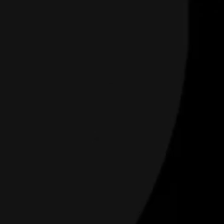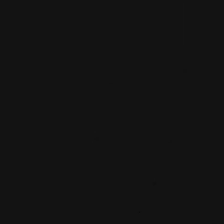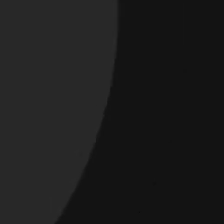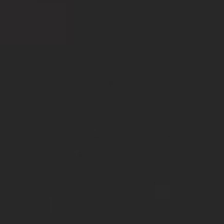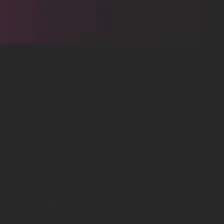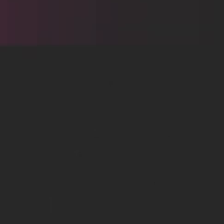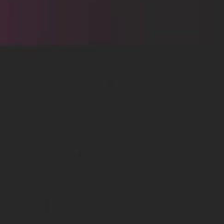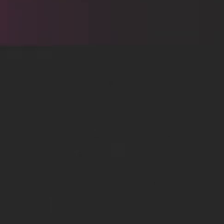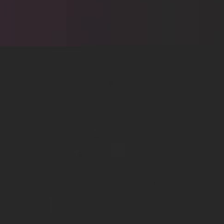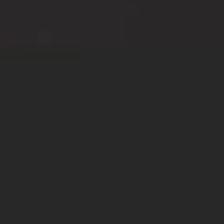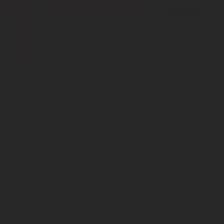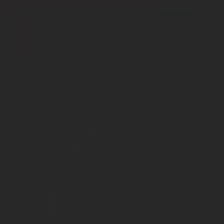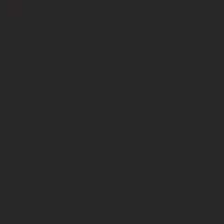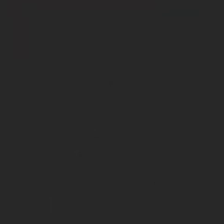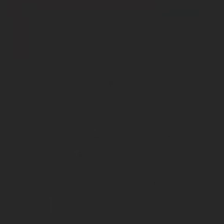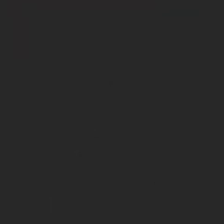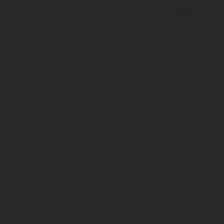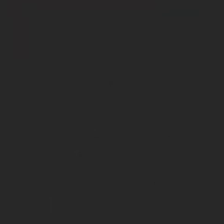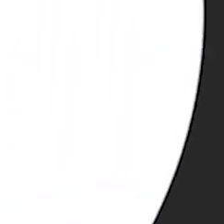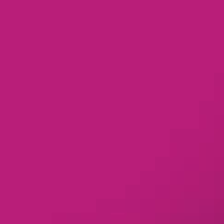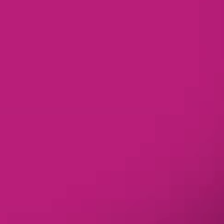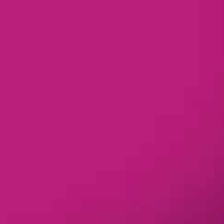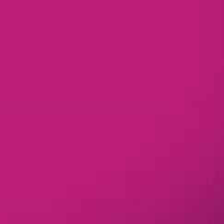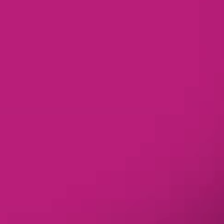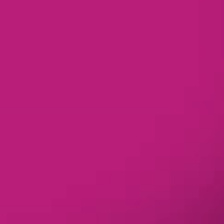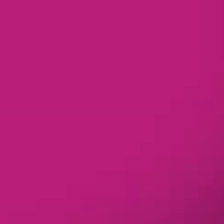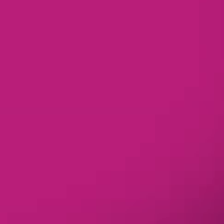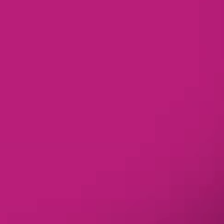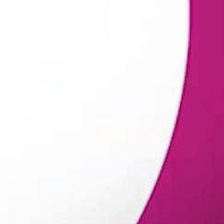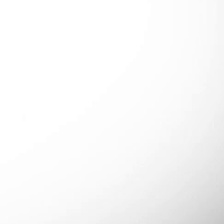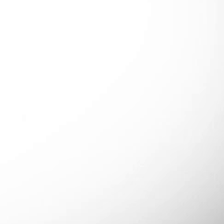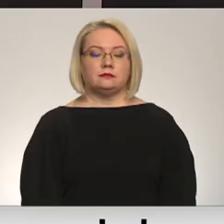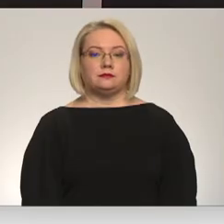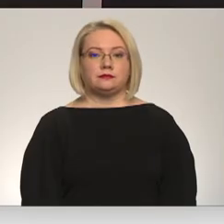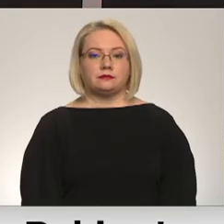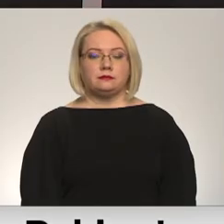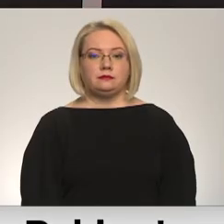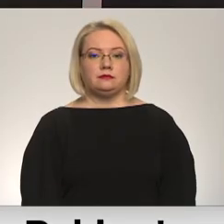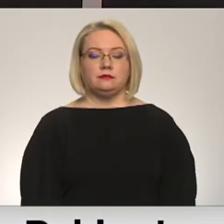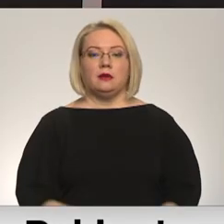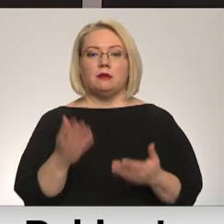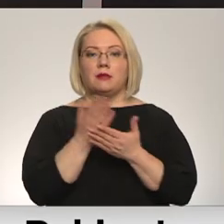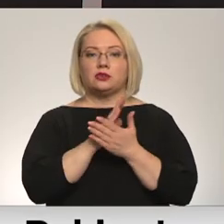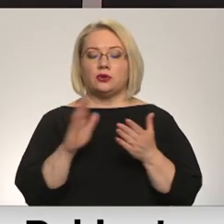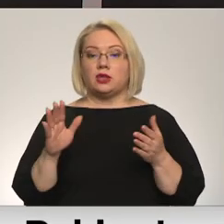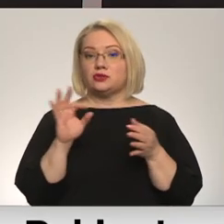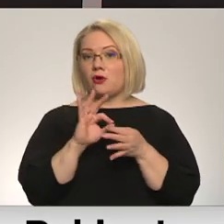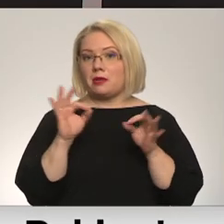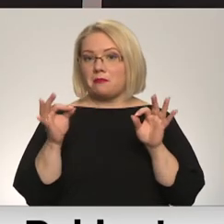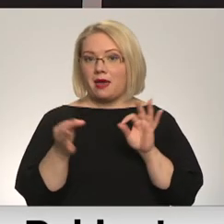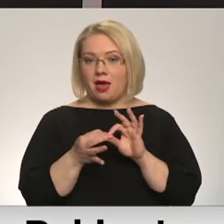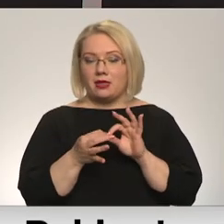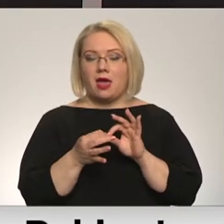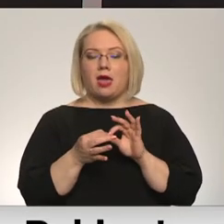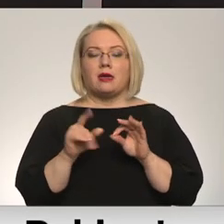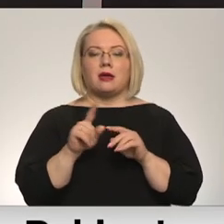Re! Viss ēters ir te! Noslēdzoties olimpiskajām spēlēm